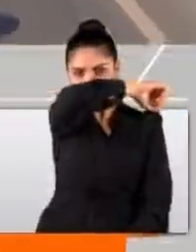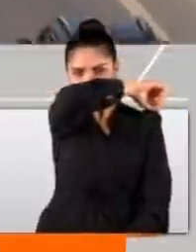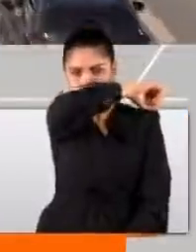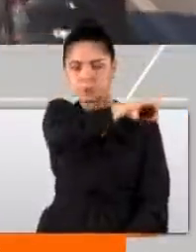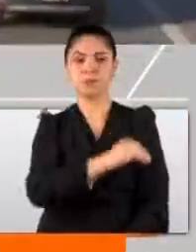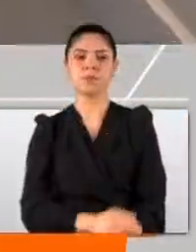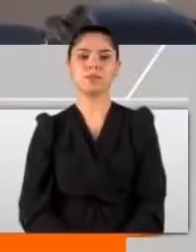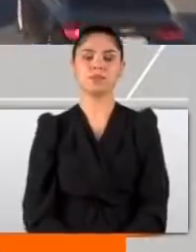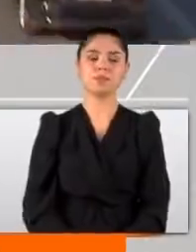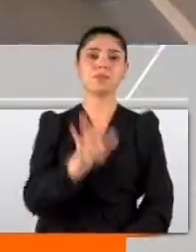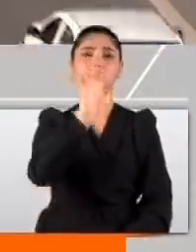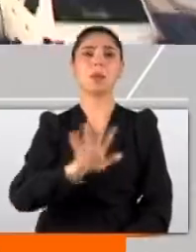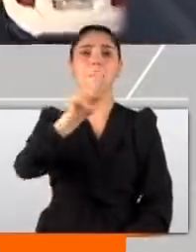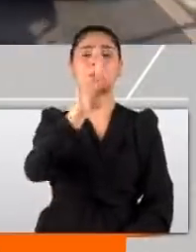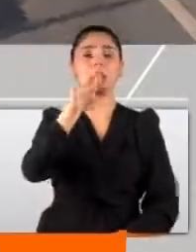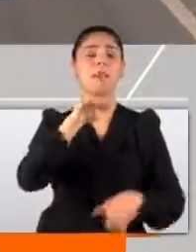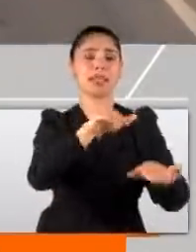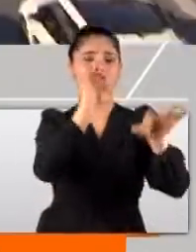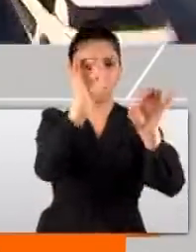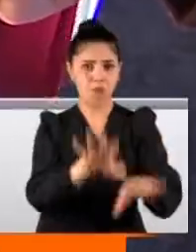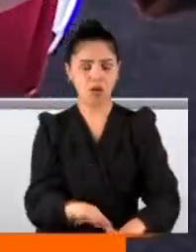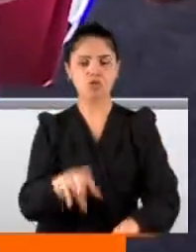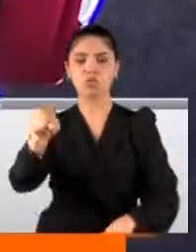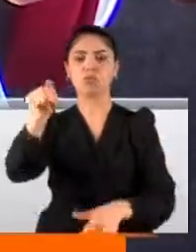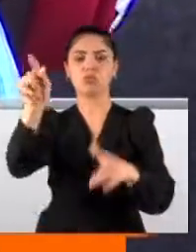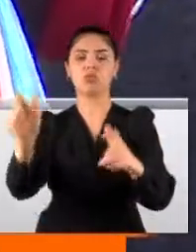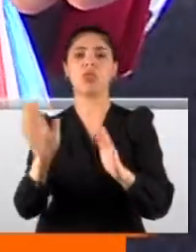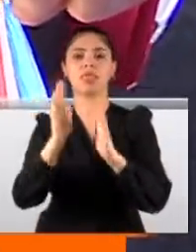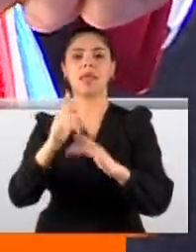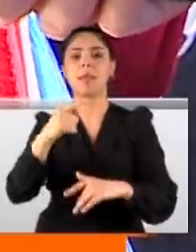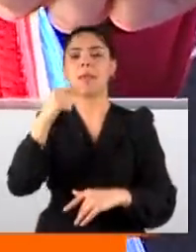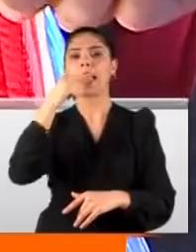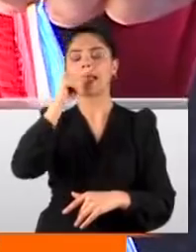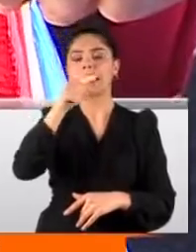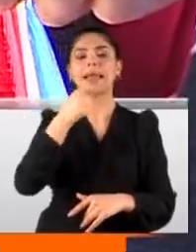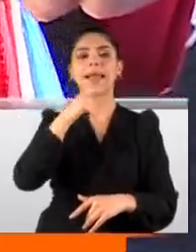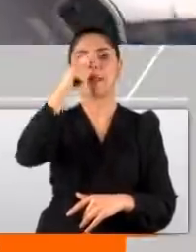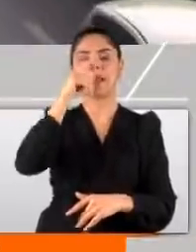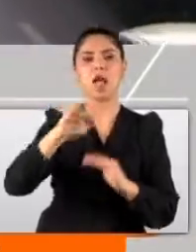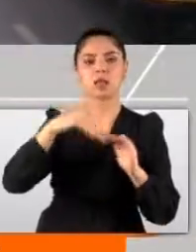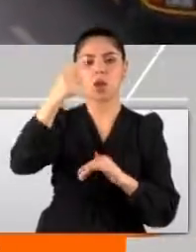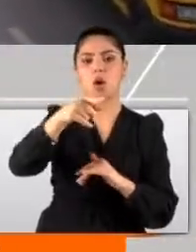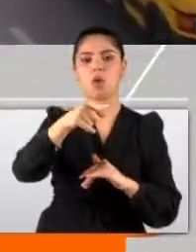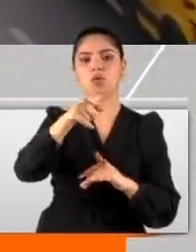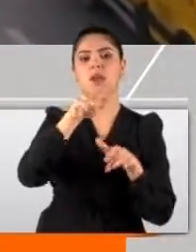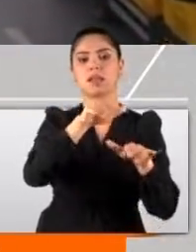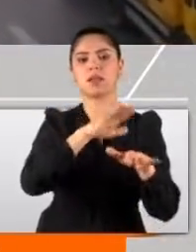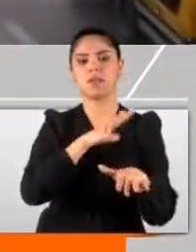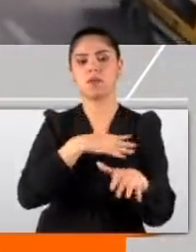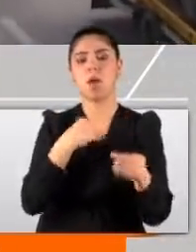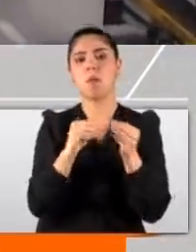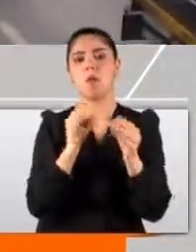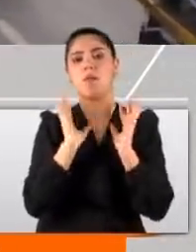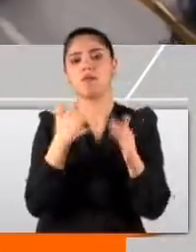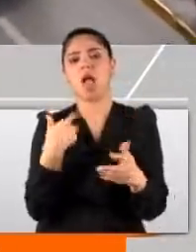Maltepe'nin girişinde başlıyor. Ta buraya kadar yoğunluk devam ediyor. Gebze'den sonrasında trafiğe takıldık. Çok büyük sıkıntılar yaşıyoruz.